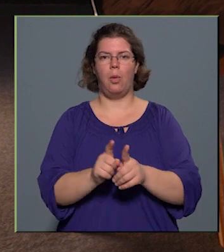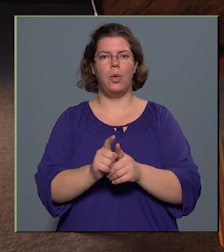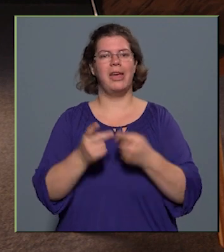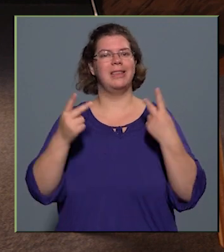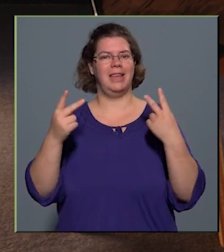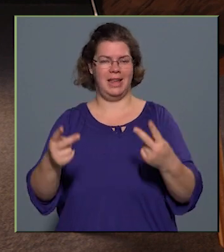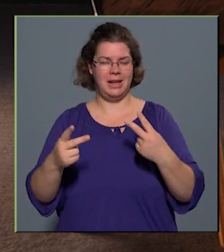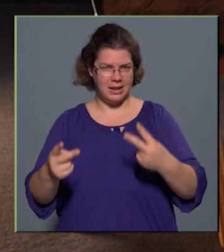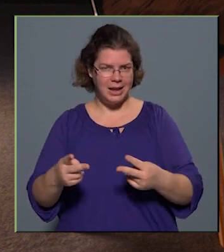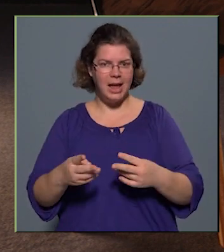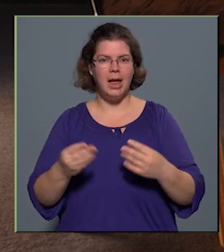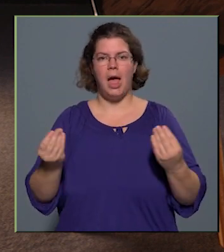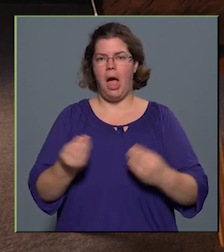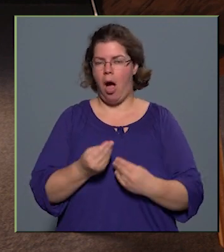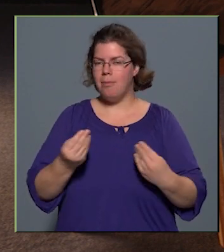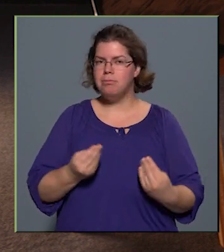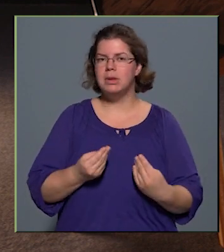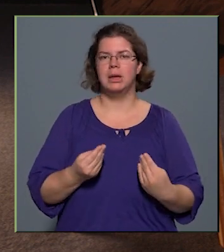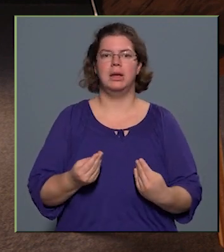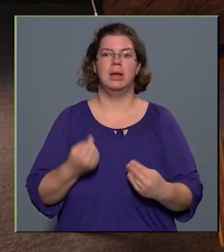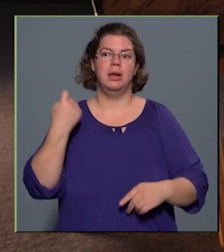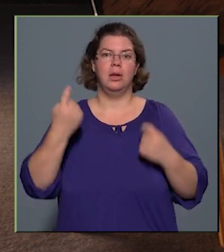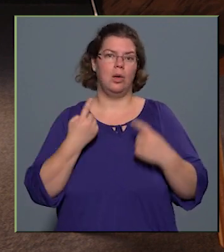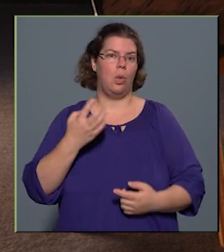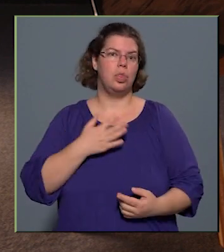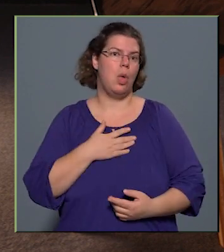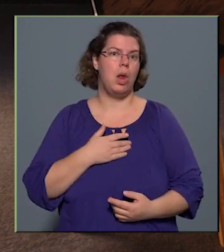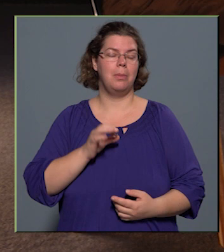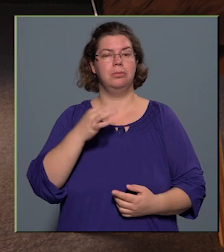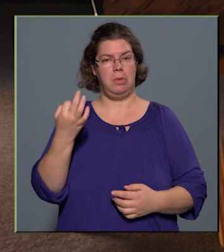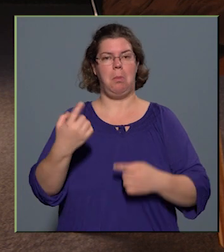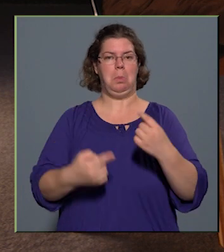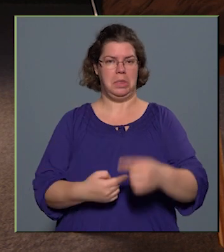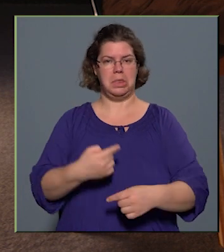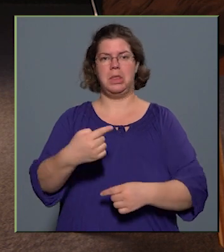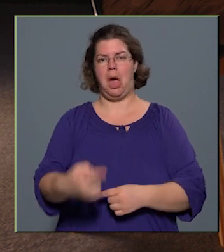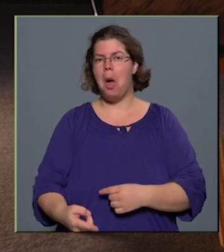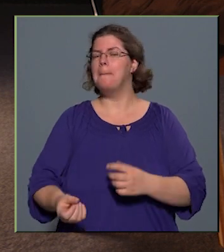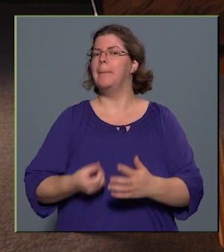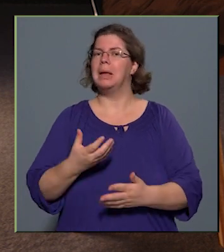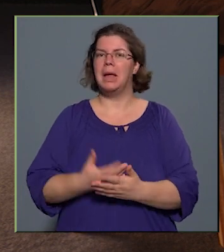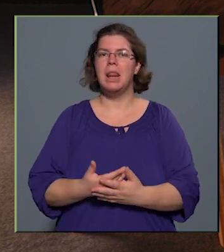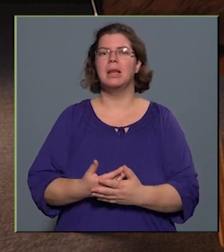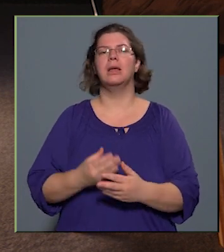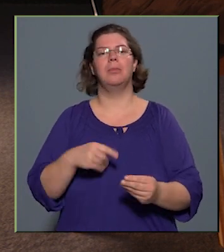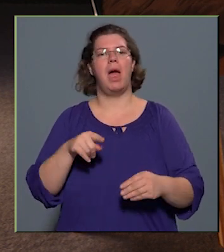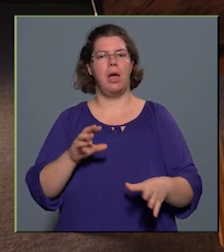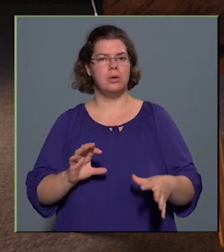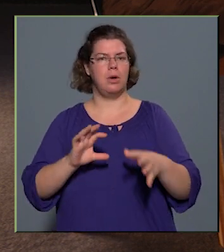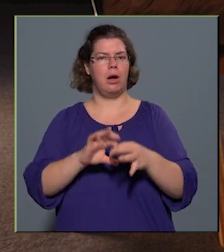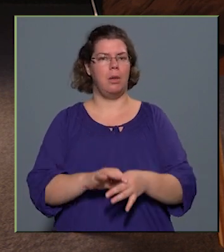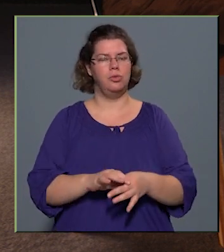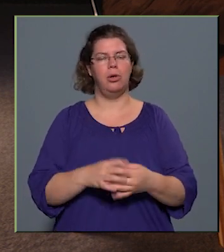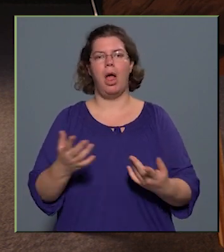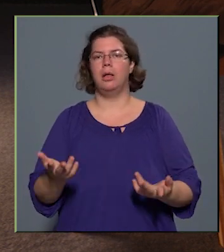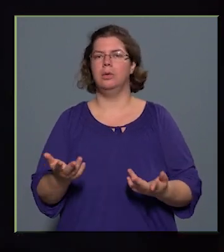érték, ami gondolom, hogy nap mint nap megjelenik, hiszen azok a kapcsolatok, azok